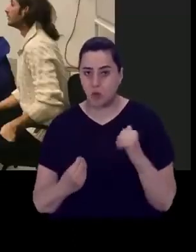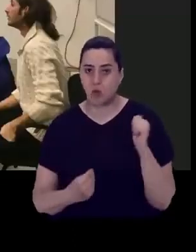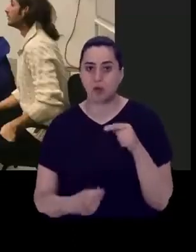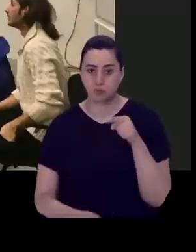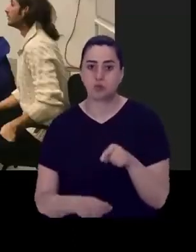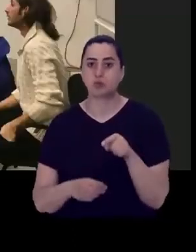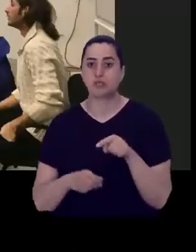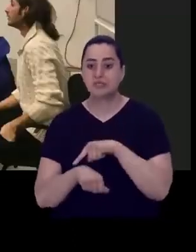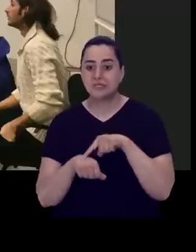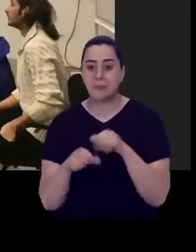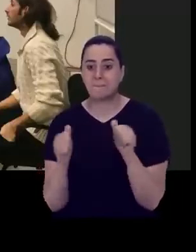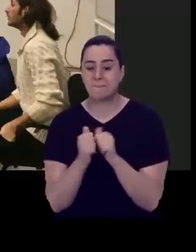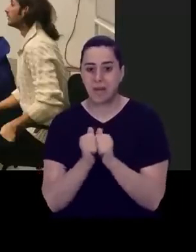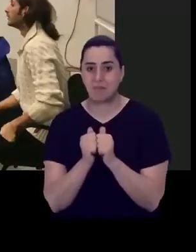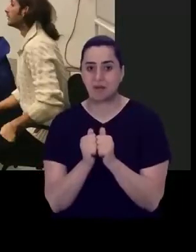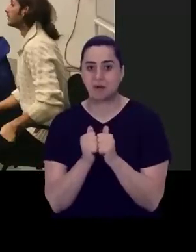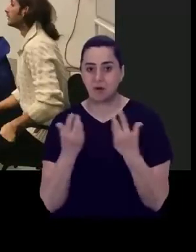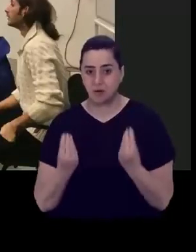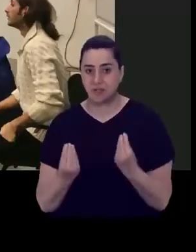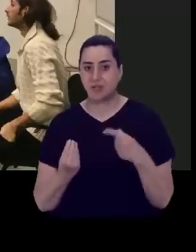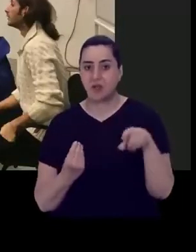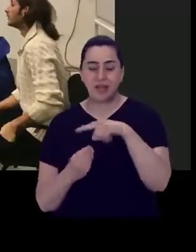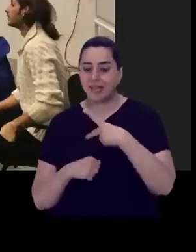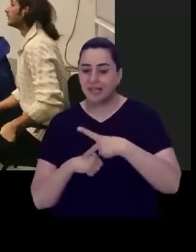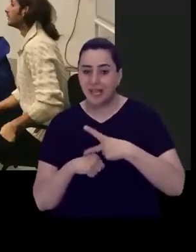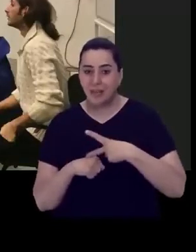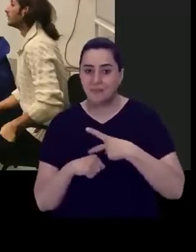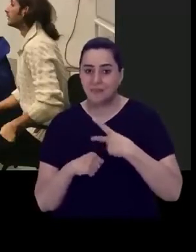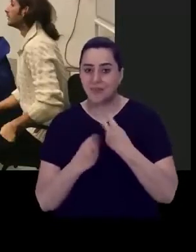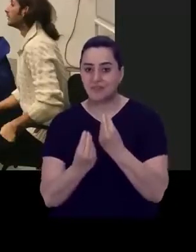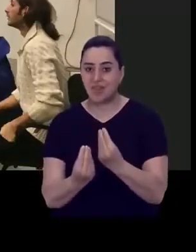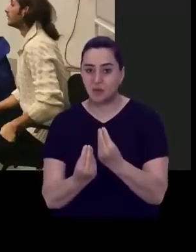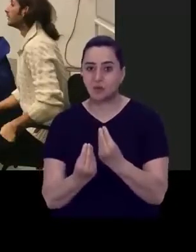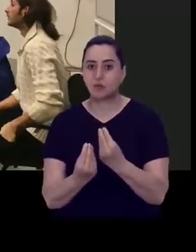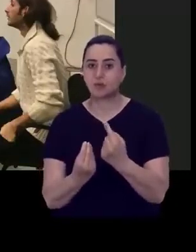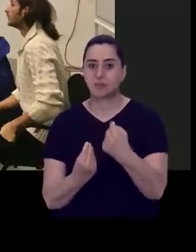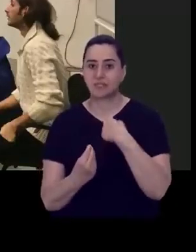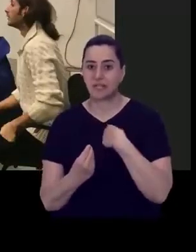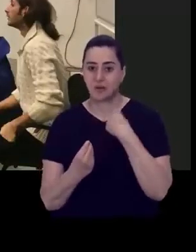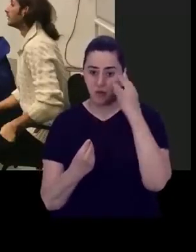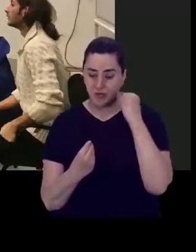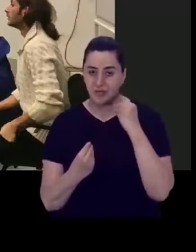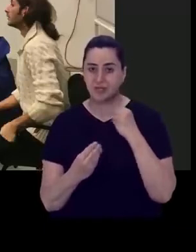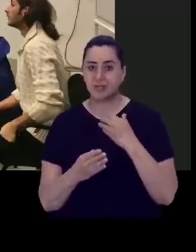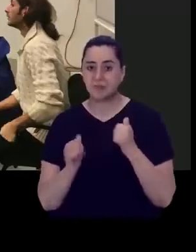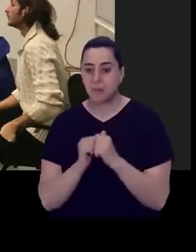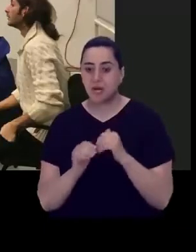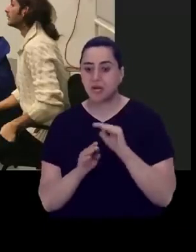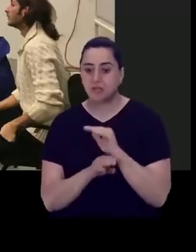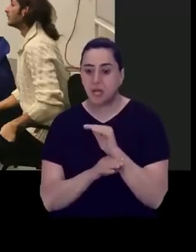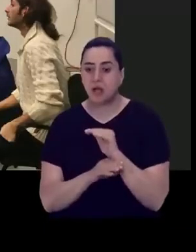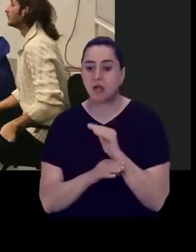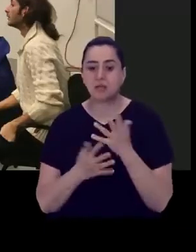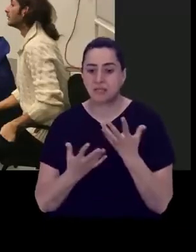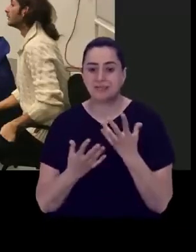nokta da bu. Zaman geçirip aslında onlara deneyim yaşatıyoruz bizden. Ve yaşamanın deneyiminin